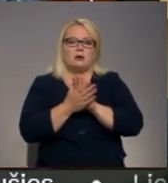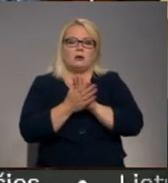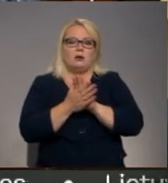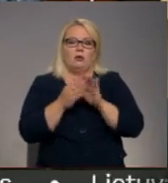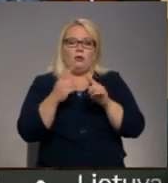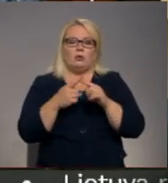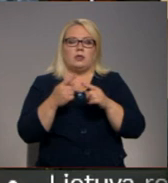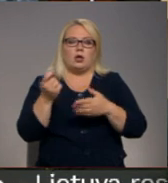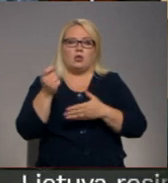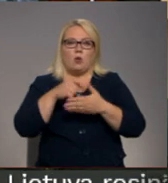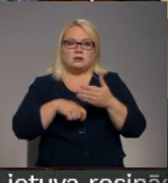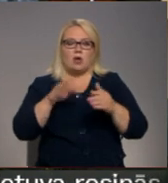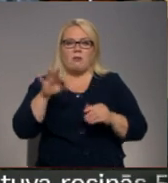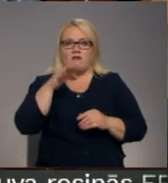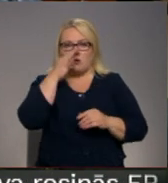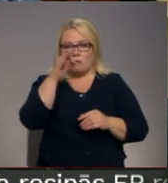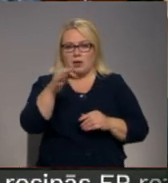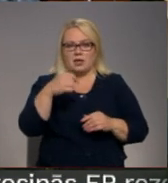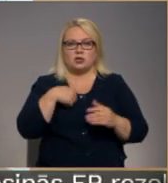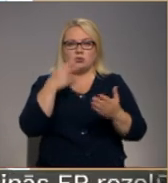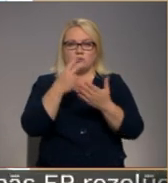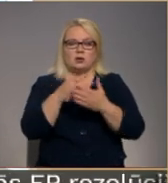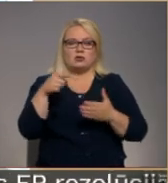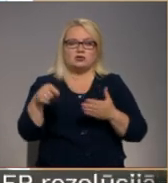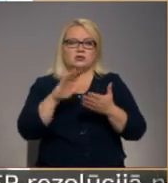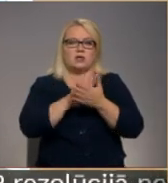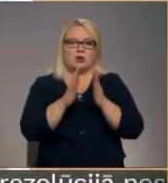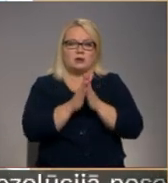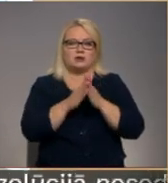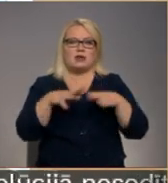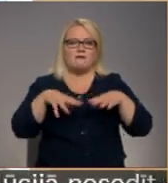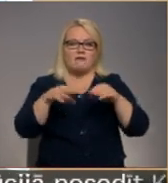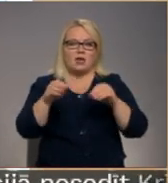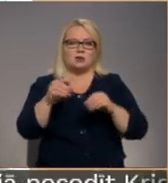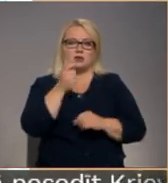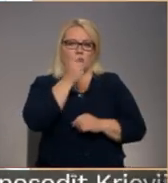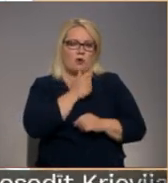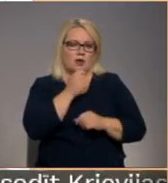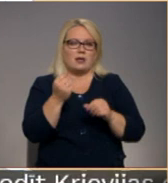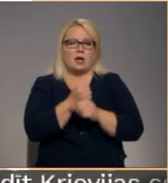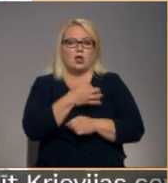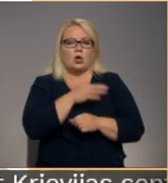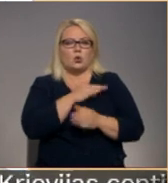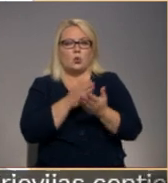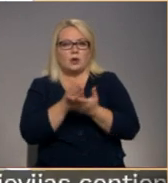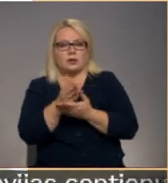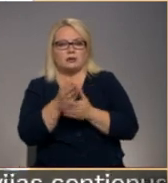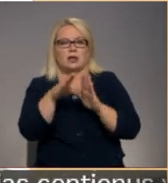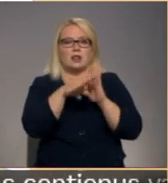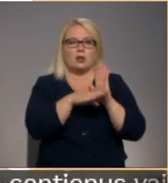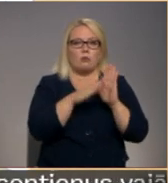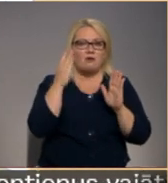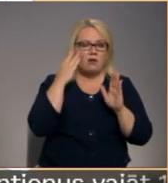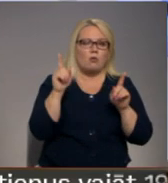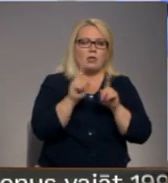Noslēgumā es varu pateikt, ka uzskatuši izdarījums ir izveikts korekti. Gan juridiski, gan likumiski un